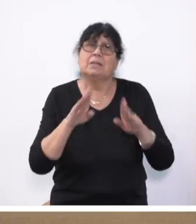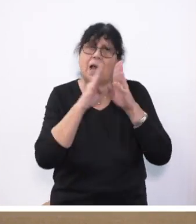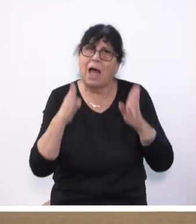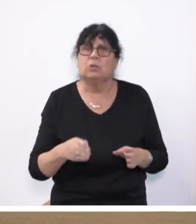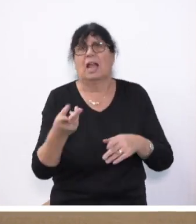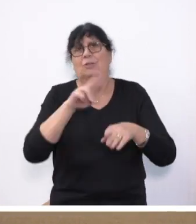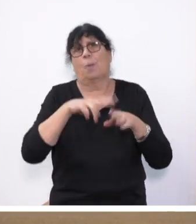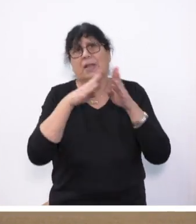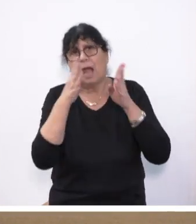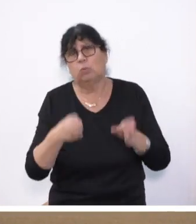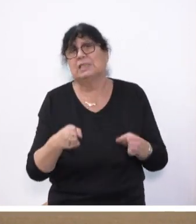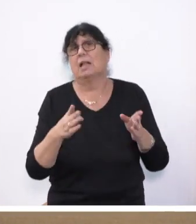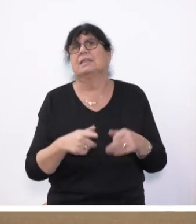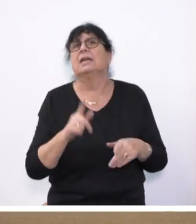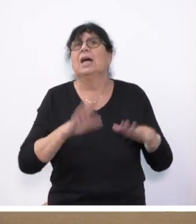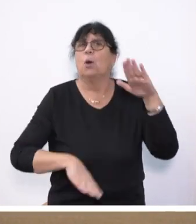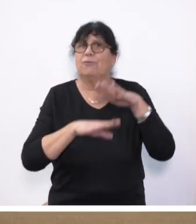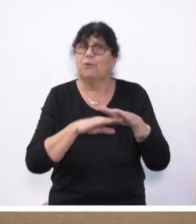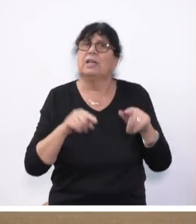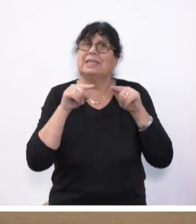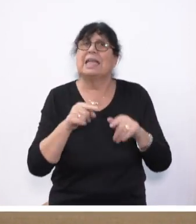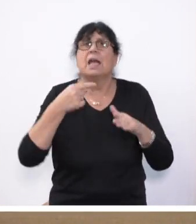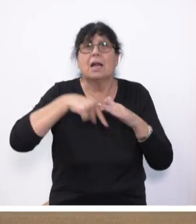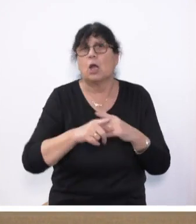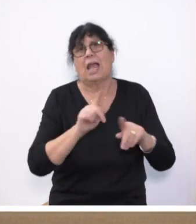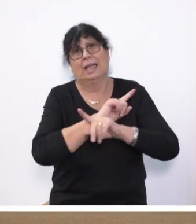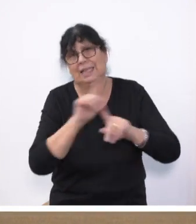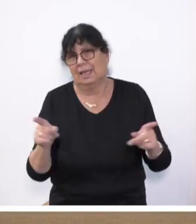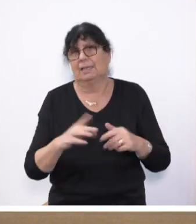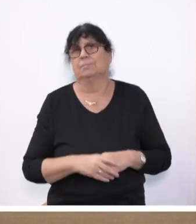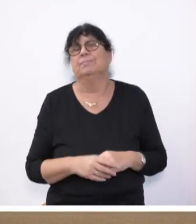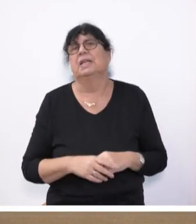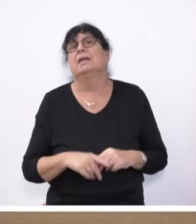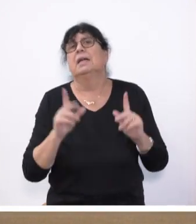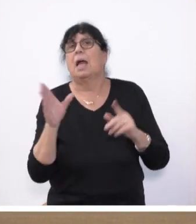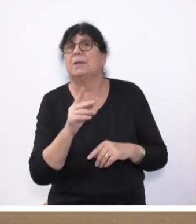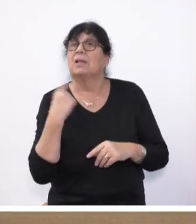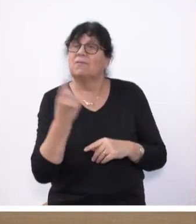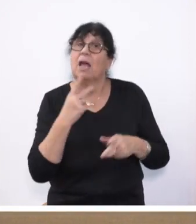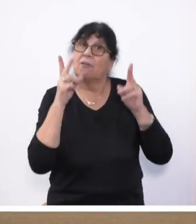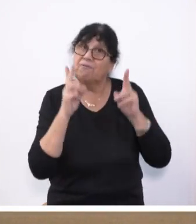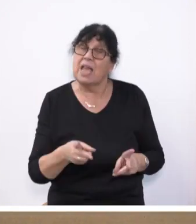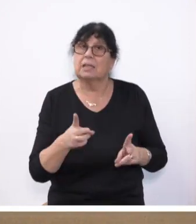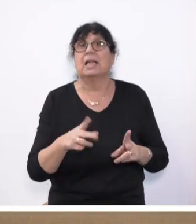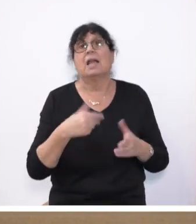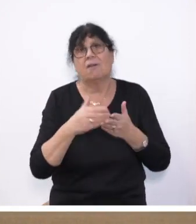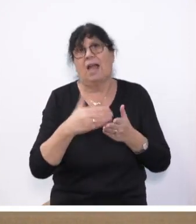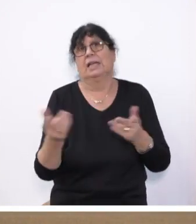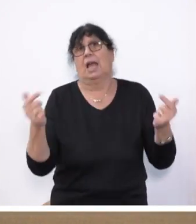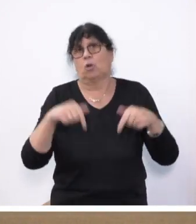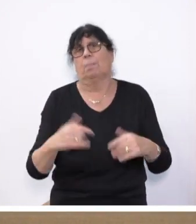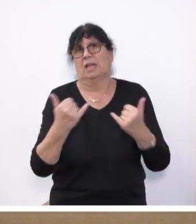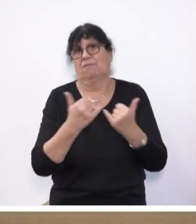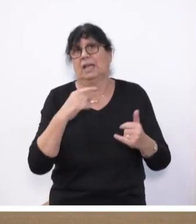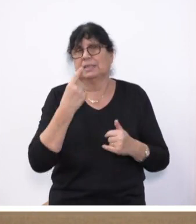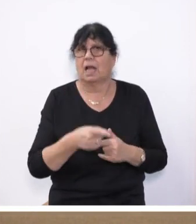dieser Doppelhaushalt, füllt die Löcher nicht, die gefüllt werden müssen, damit wir wirklich vorwärts kommen, so wie es hier gesagt